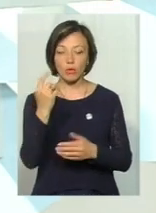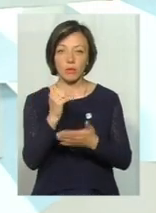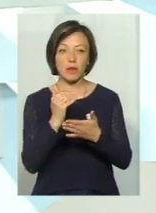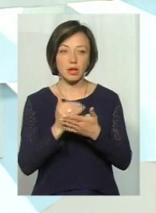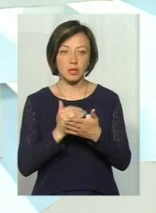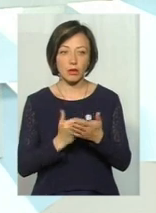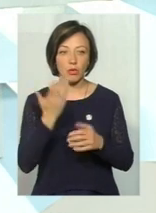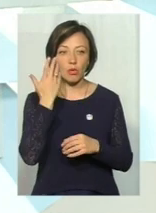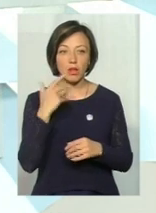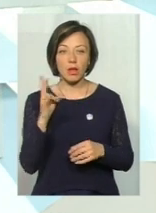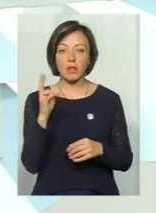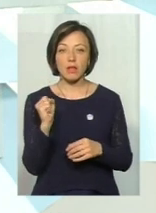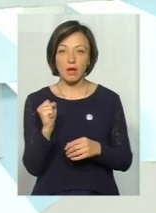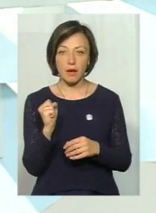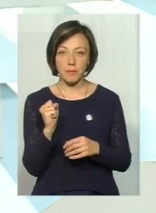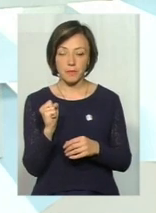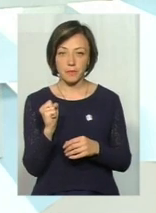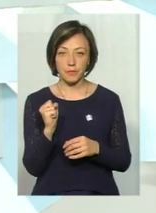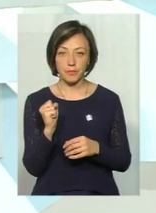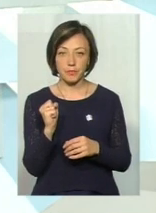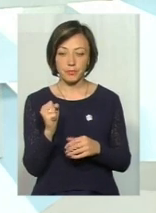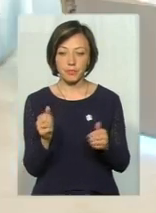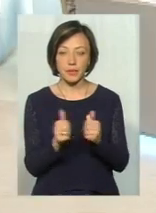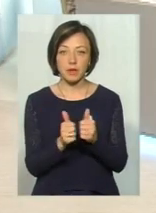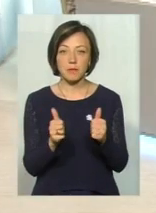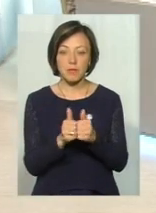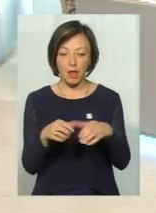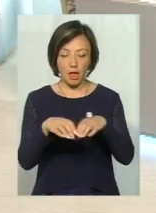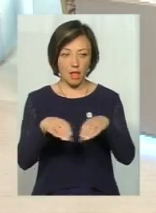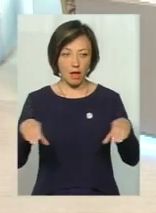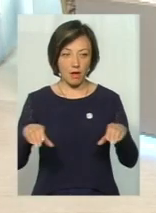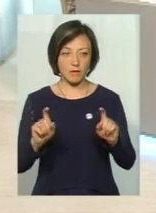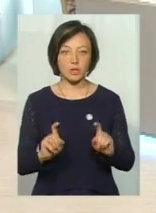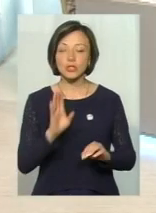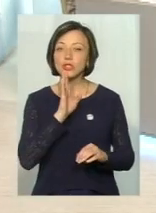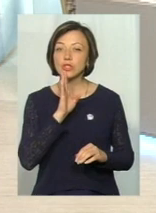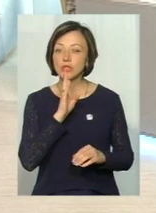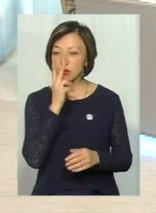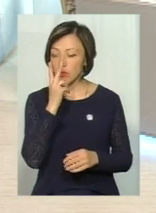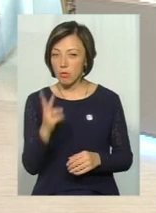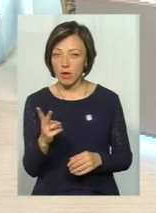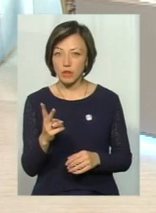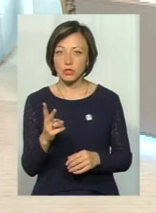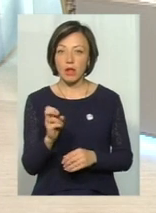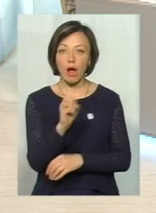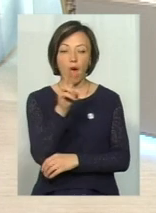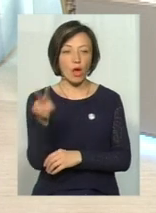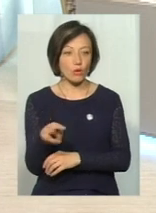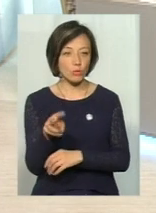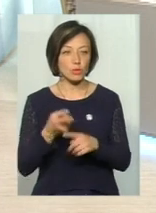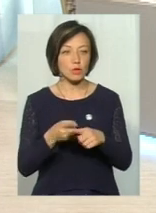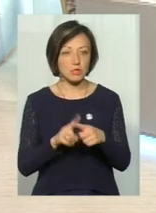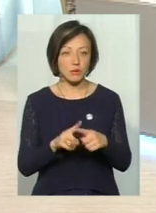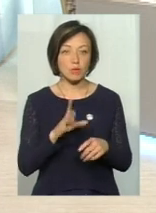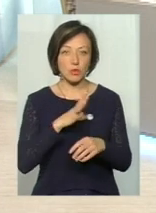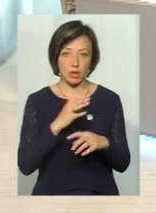коли біля лавки жінка побачила гадюку, і це була саме